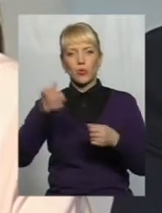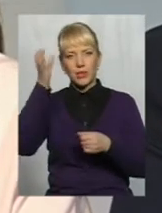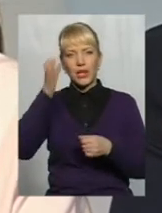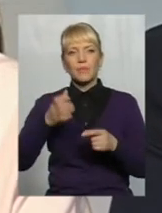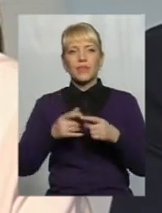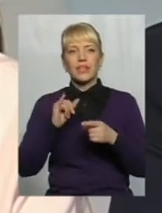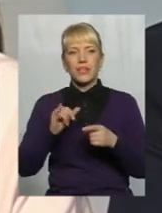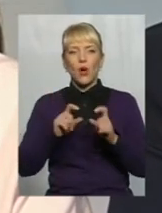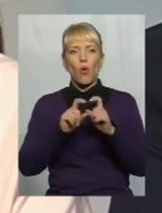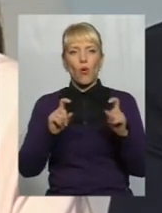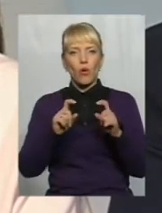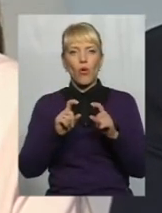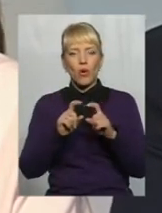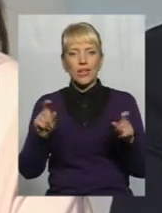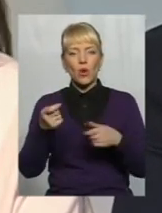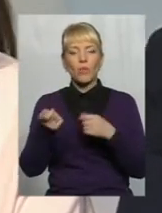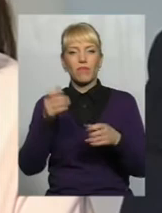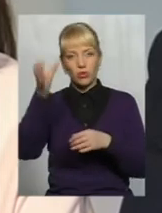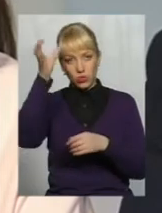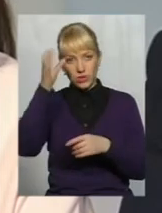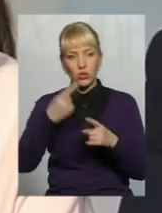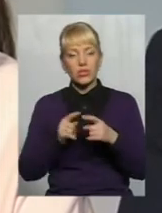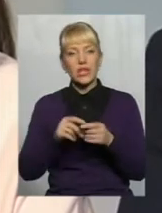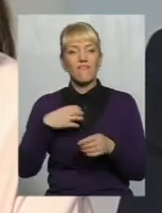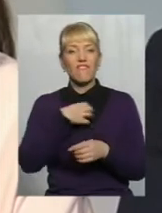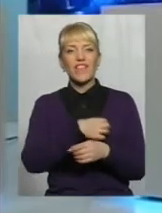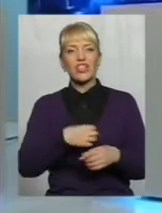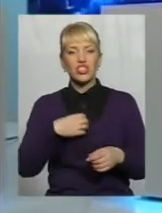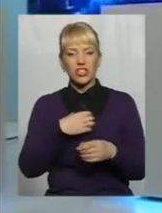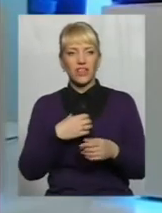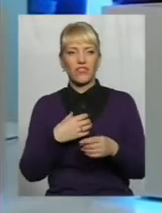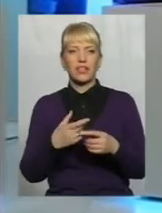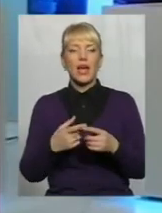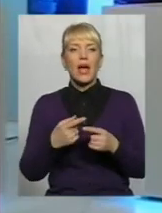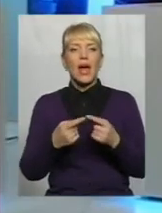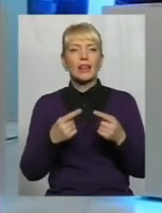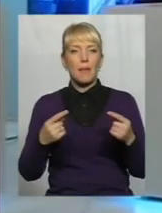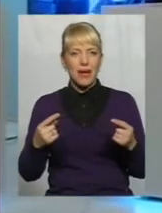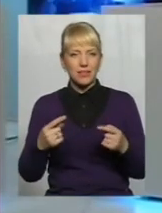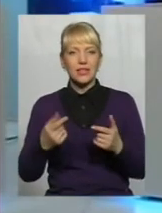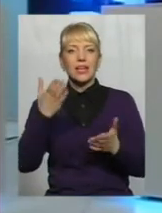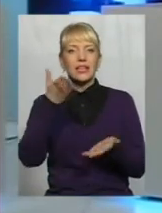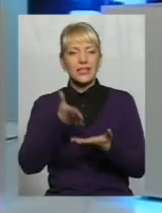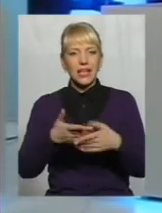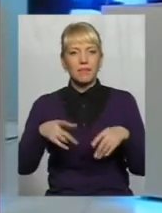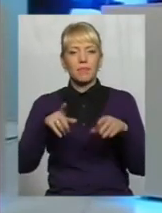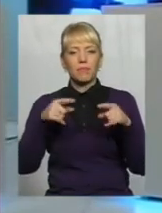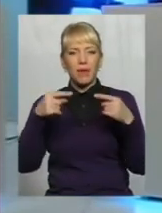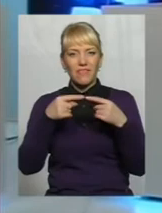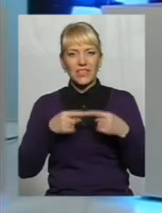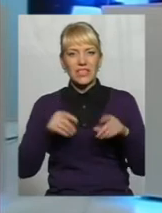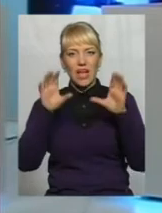органів саме управління освітою Адже це дуже важливий структурний елемент Є певні закони,